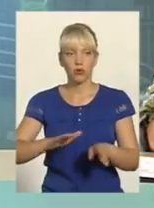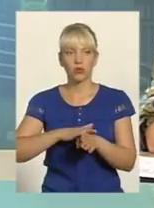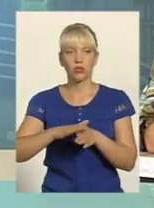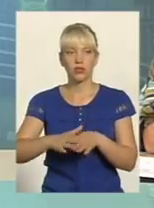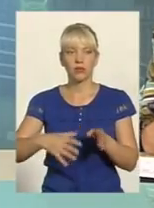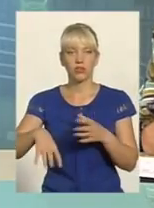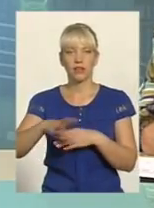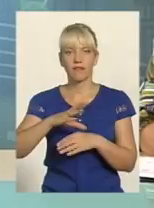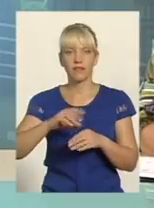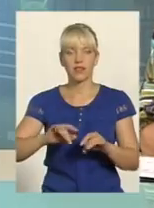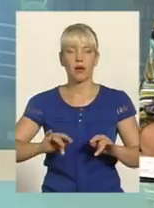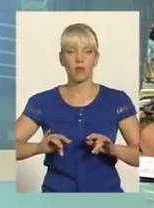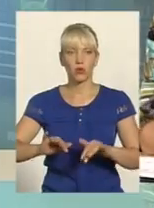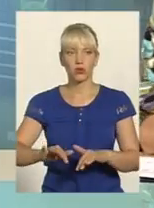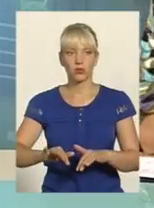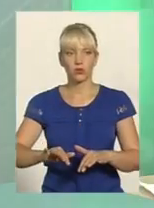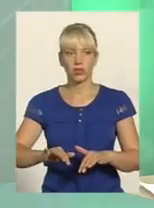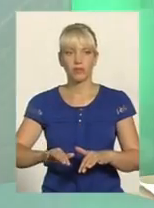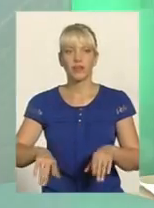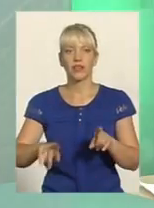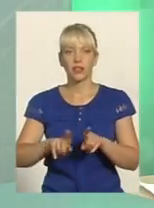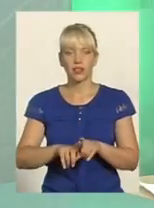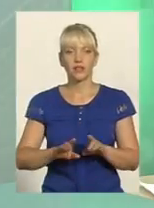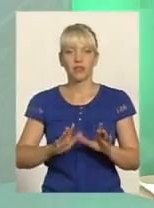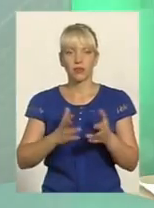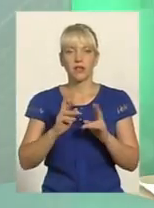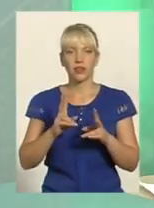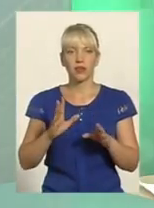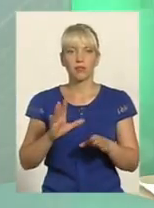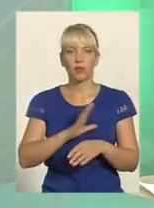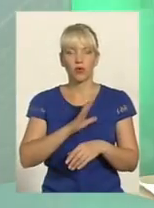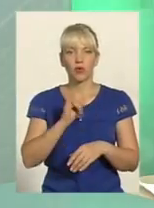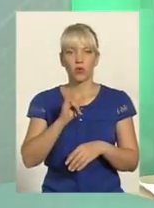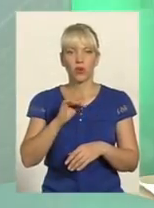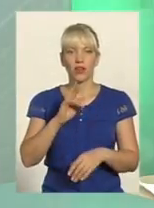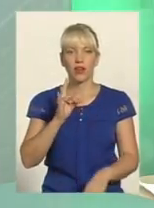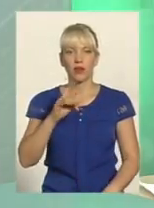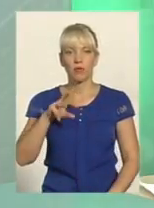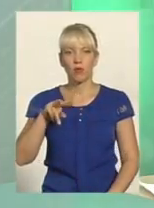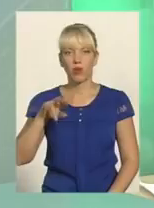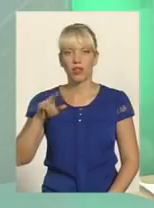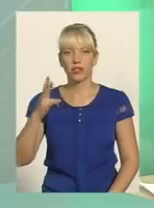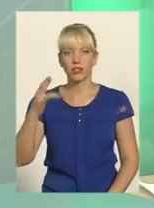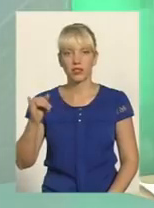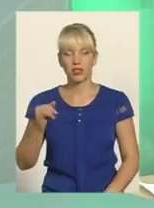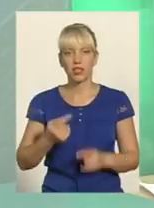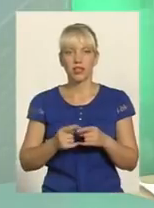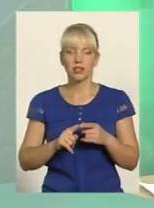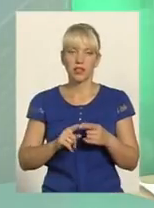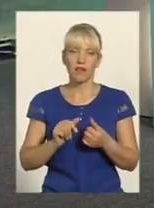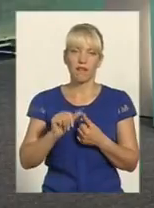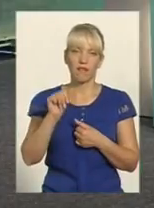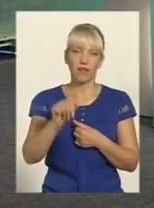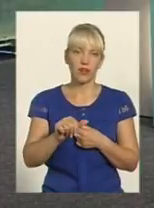процедура Такий випадок, як трапився в Ярмолинцях, це радше виключення справи?